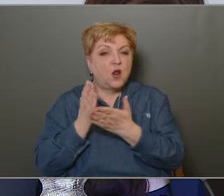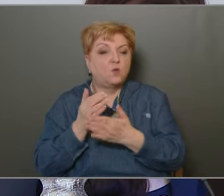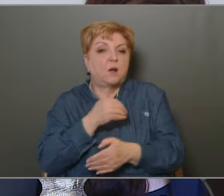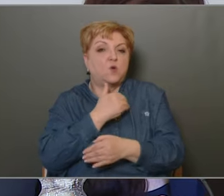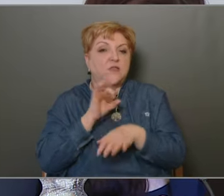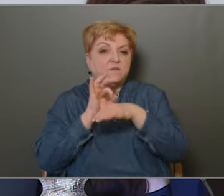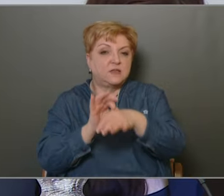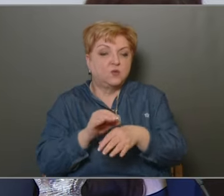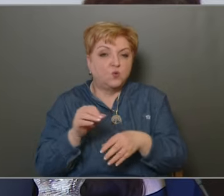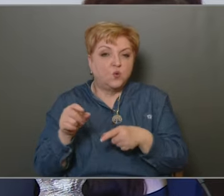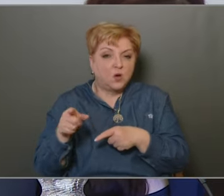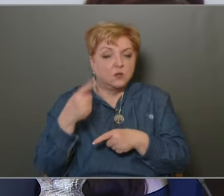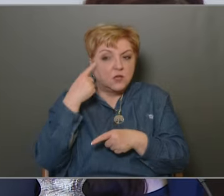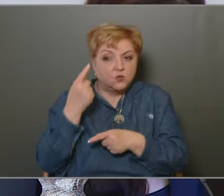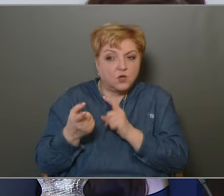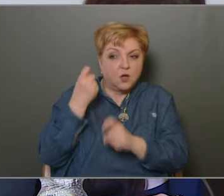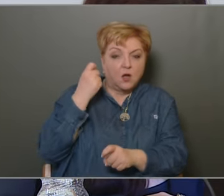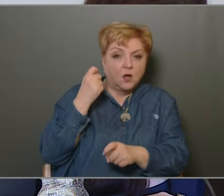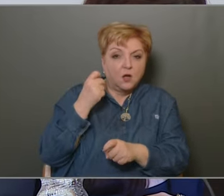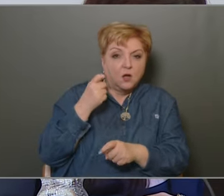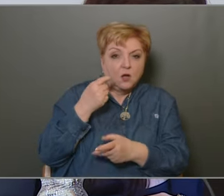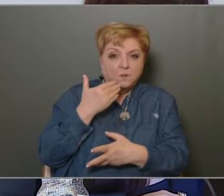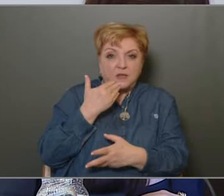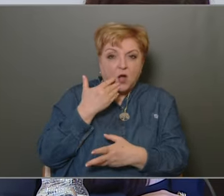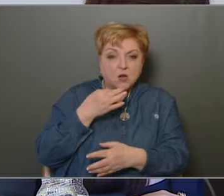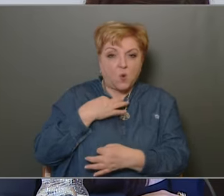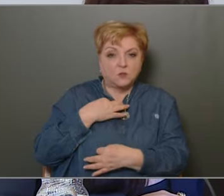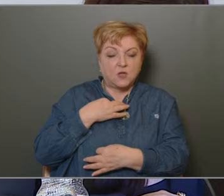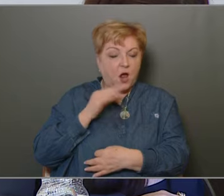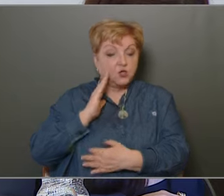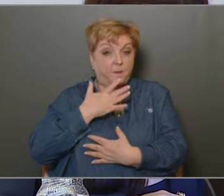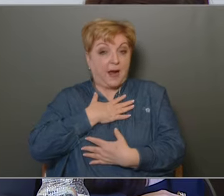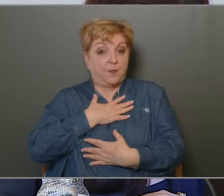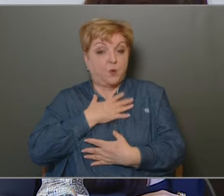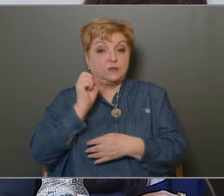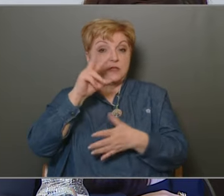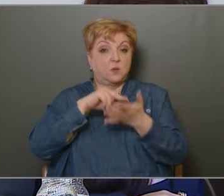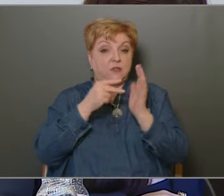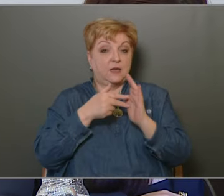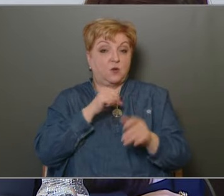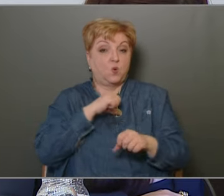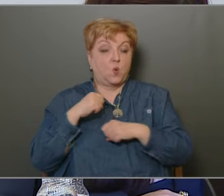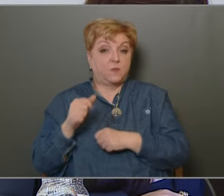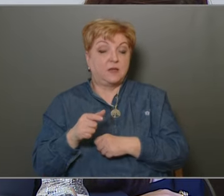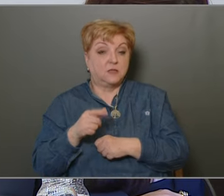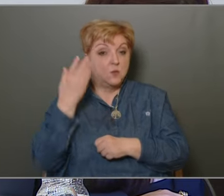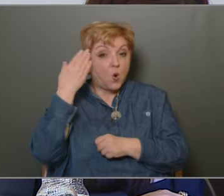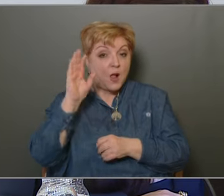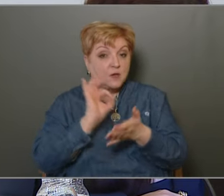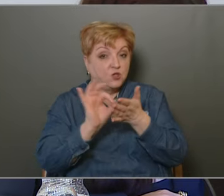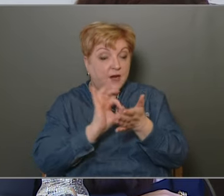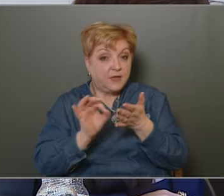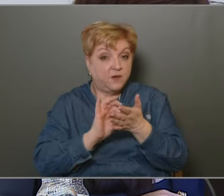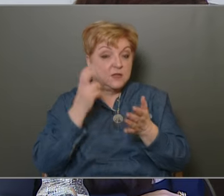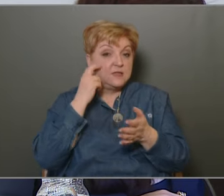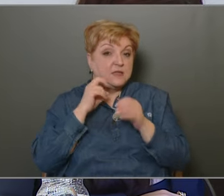tudta szedni belőle, hogy mit szeretett volna elmondani, akkor majd kap rá reakciót. Ahogyan az sem meglepő egyébként, hogy a 13. kerületi önkormányzat, a polgármesteri hivatal